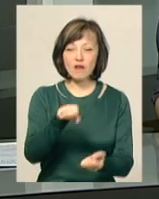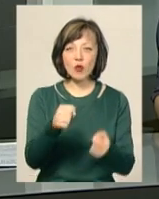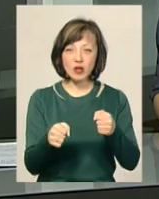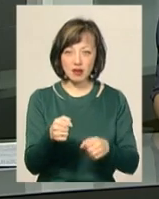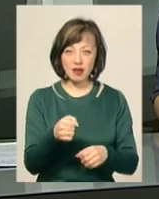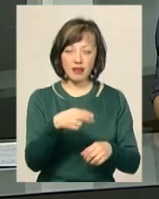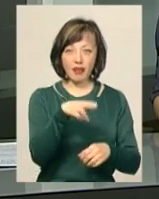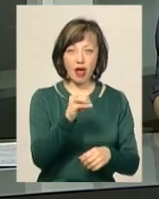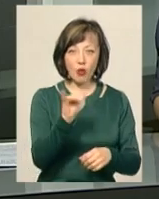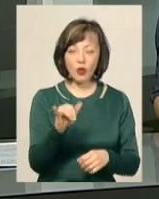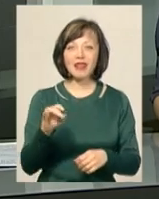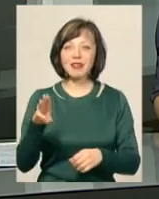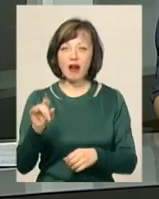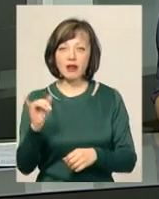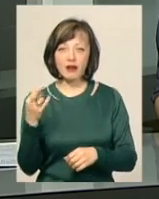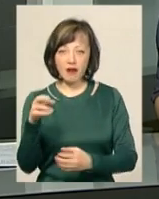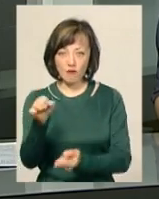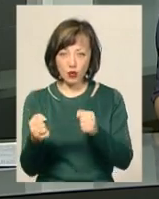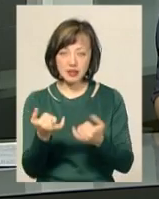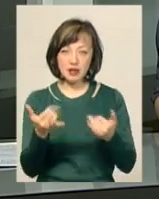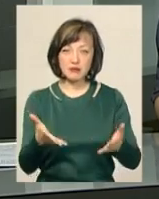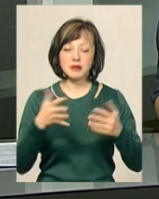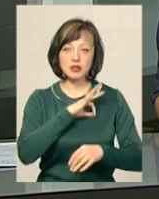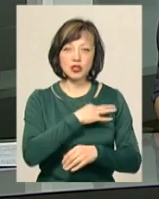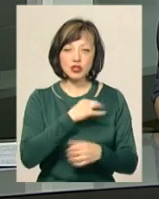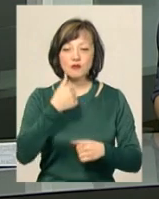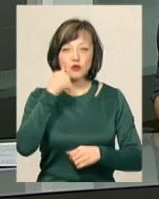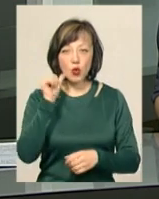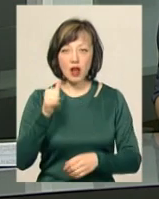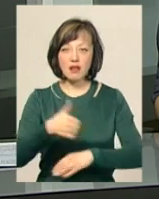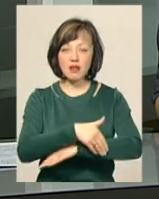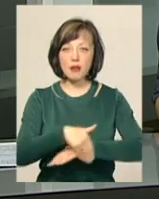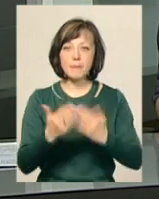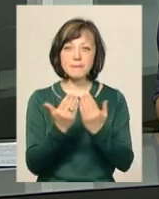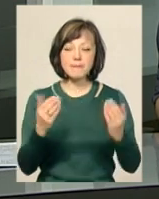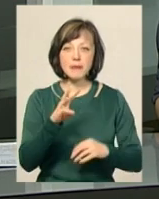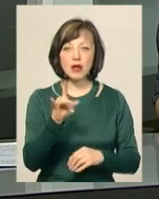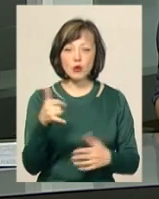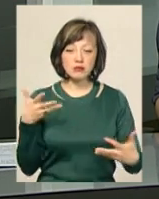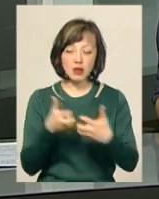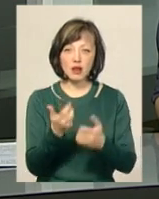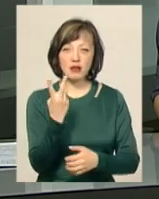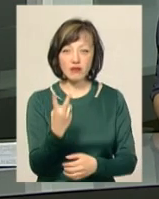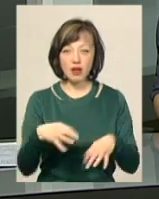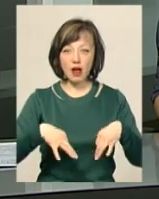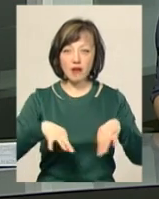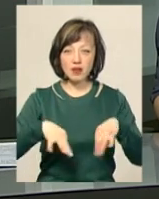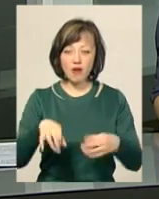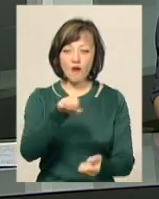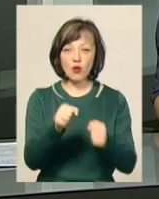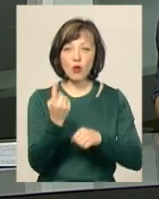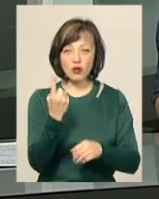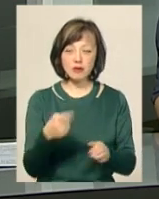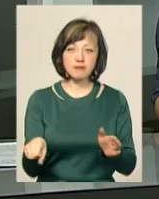Таврія. Усі обставини аварії зараз з'ясовують слідчі. Вчора, нагадаю, на проспекті Миру в обласному центрі зіткнулися дві автівки. Водій